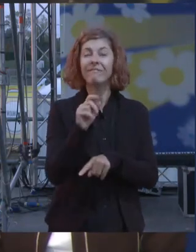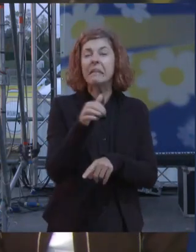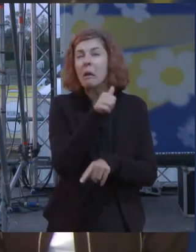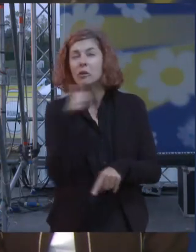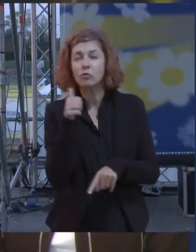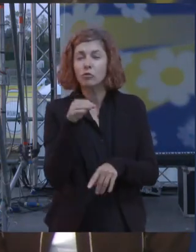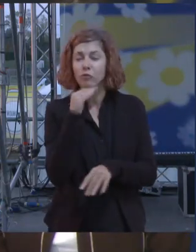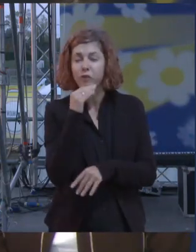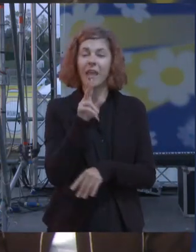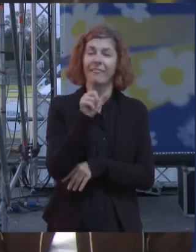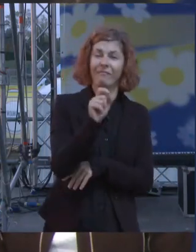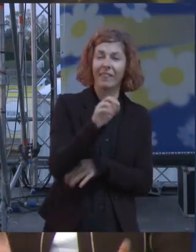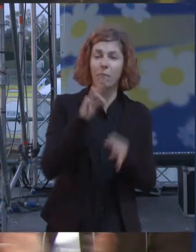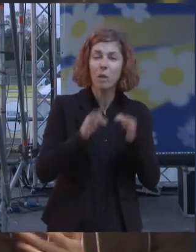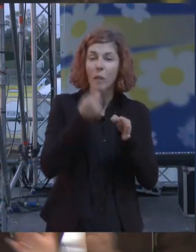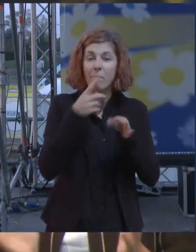proprio a Pomezia